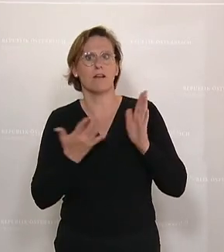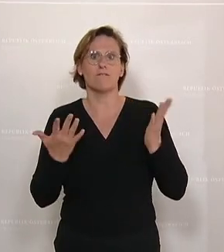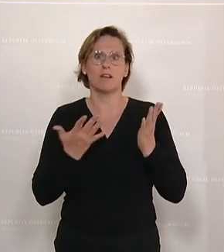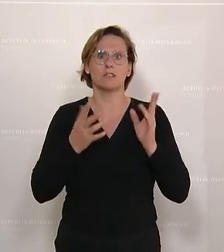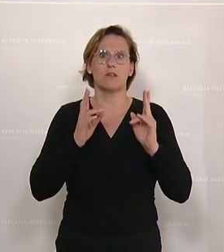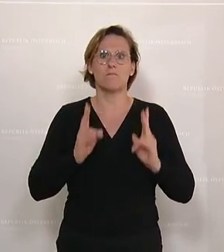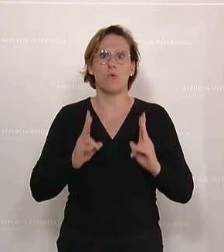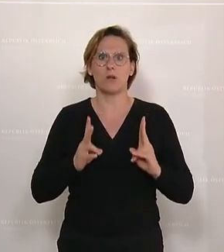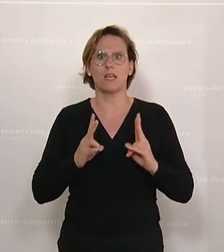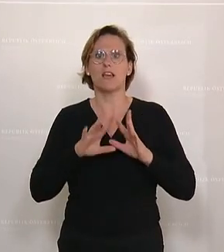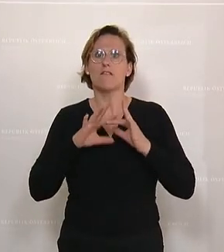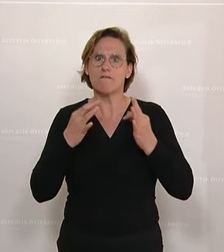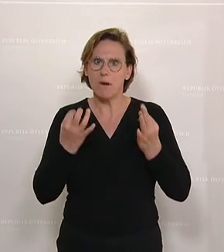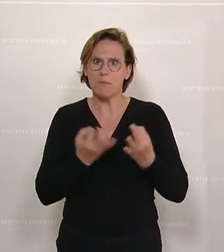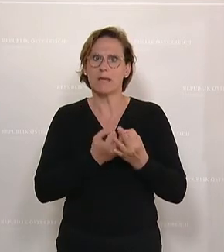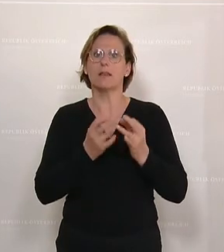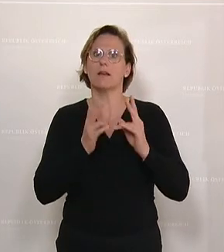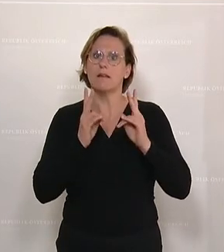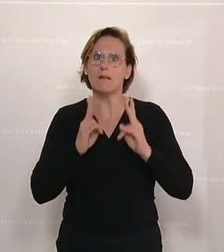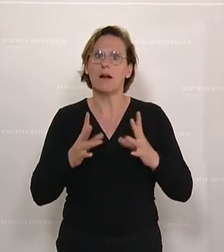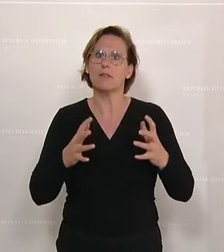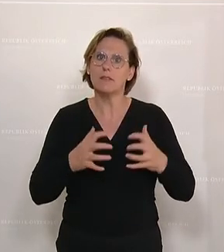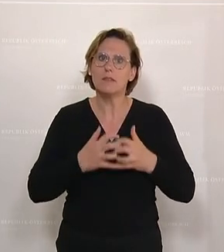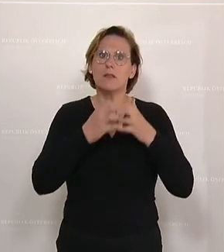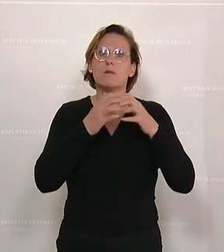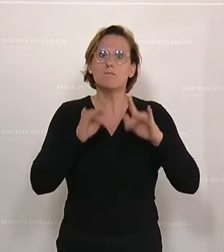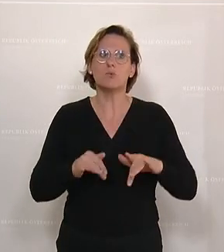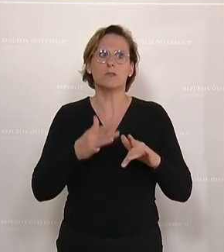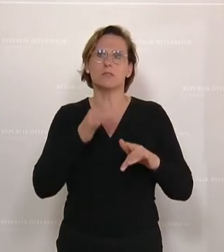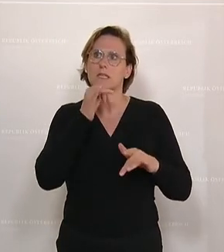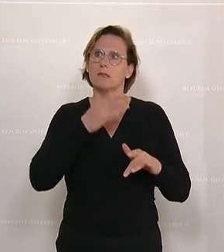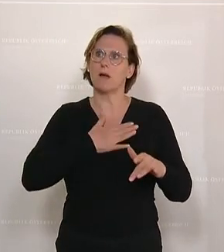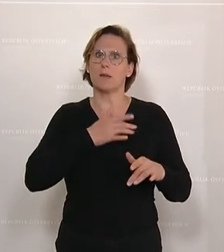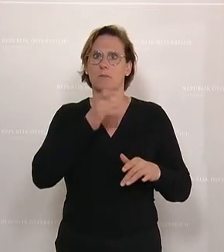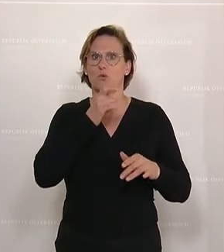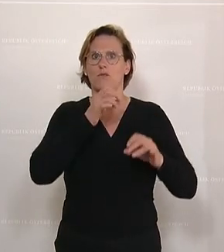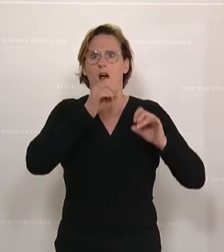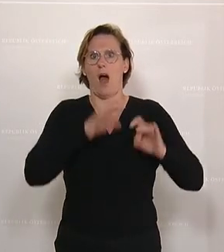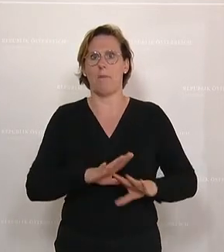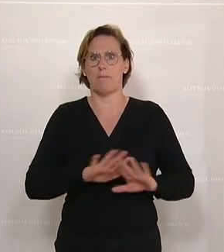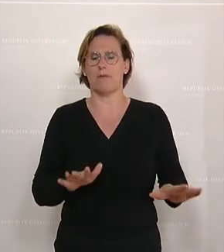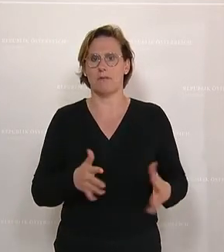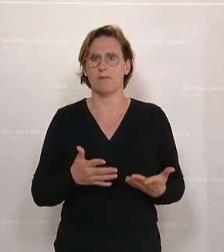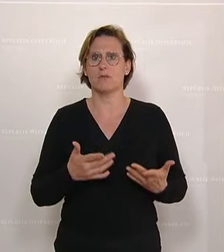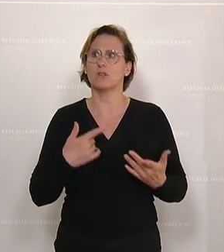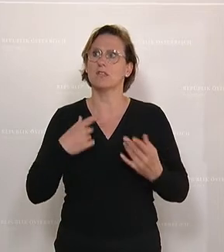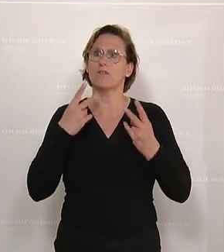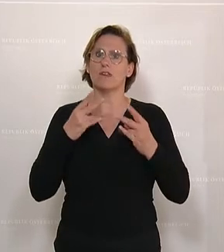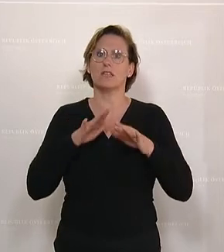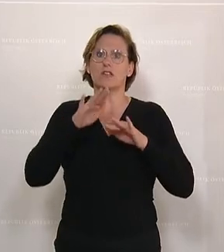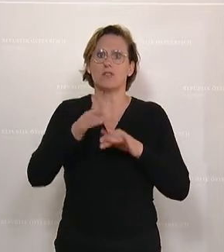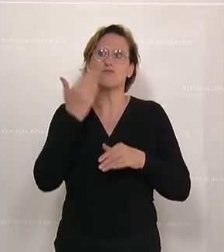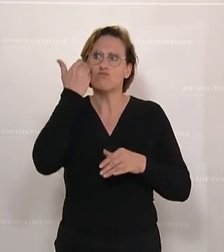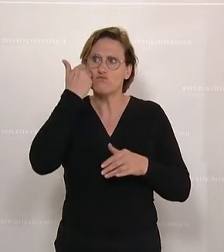Möglichkeit, eine Familie zu gründen, ohne den Beruf aufzugeben. Und das ist wichtig. Das ist ein ganz wichtiger Schritt. Und deshalb bitte ich um